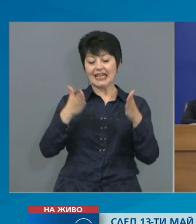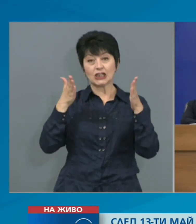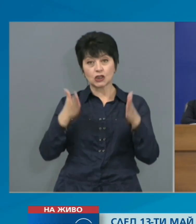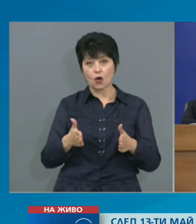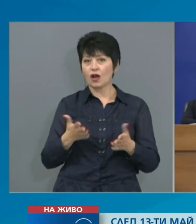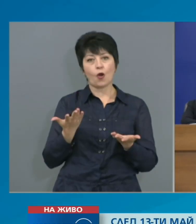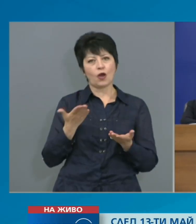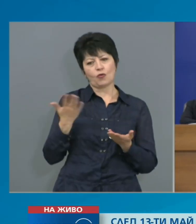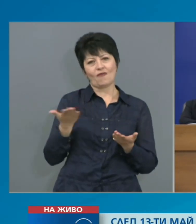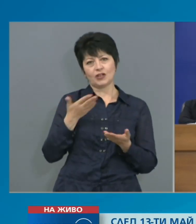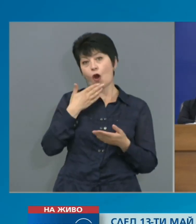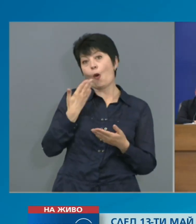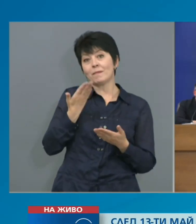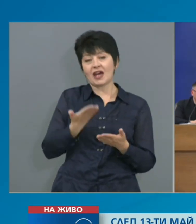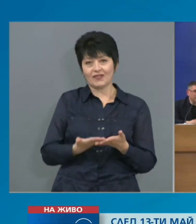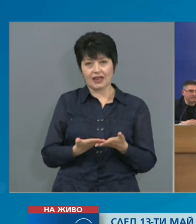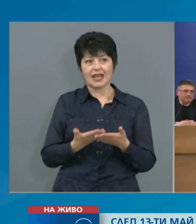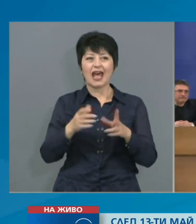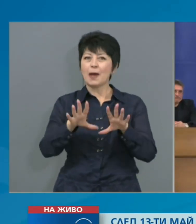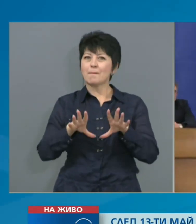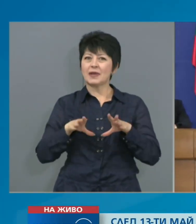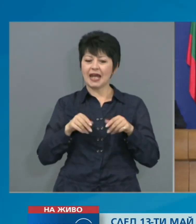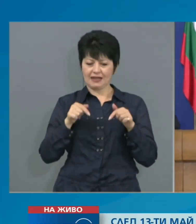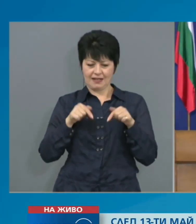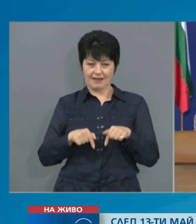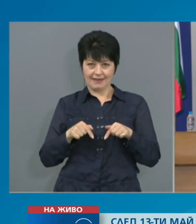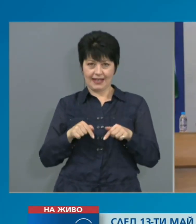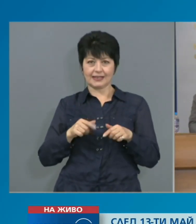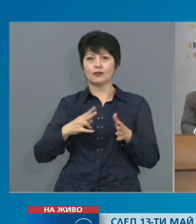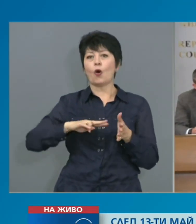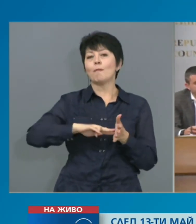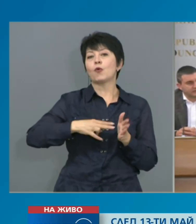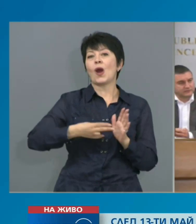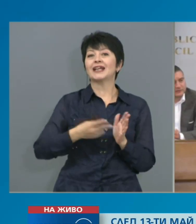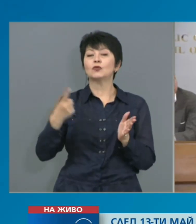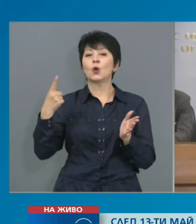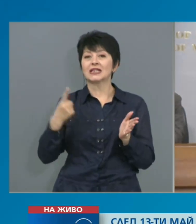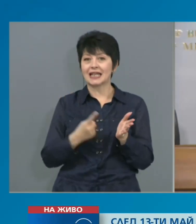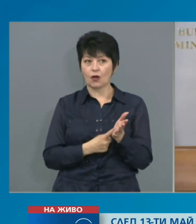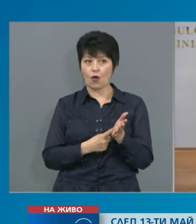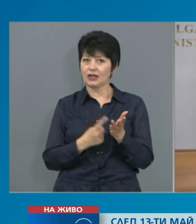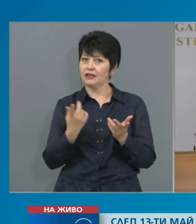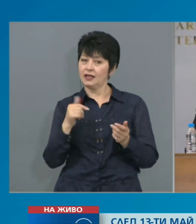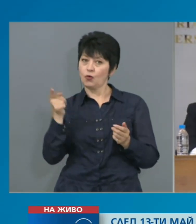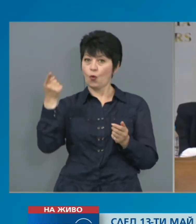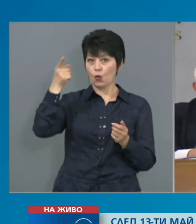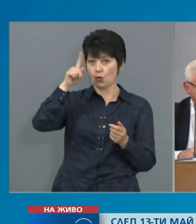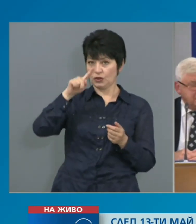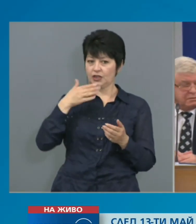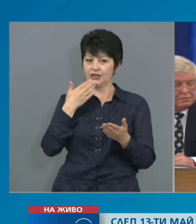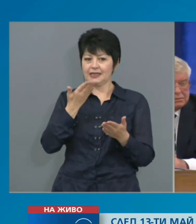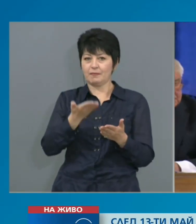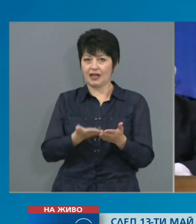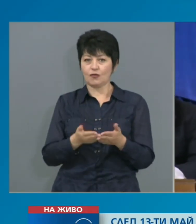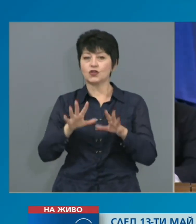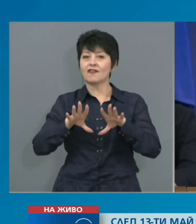обявено. Приятие днес като проекто-закон, който ще бъде предложен утре на вниманието на парламента,